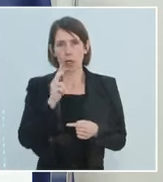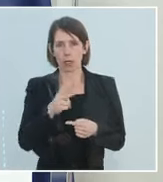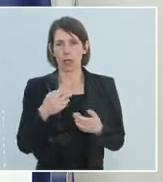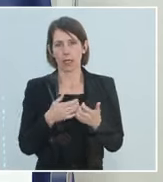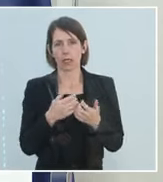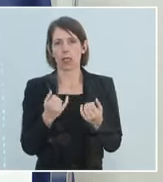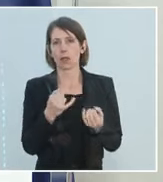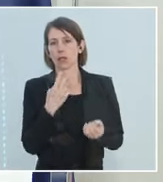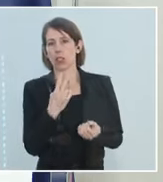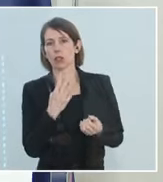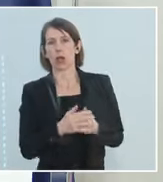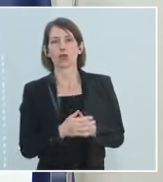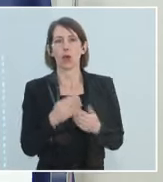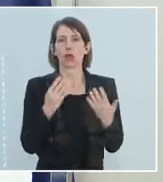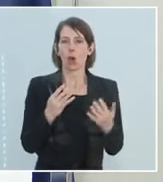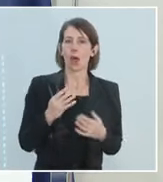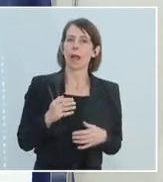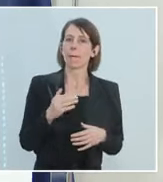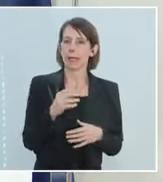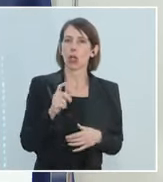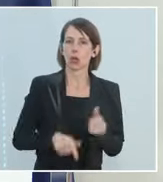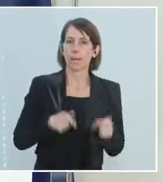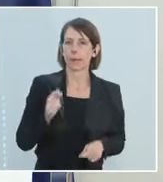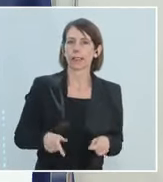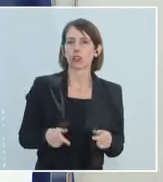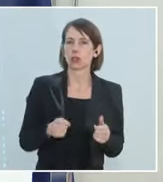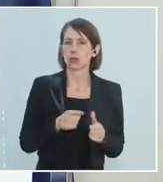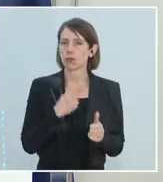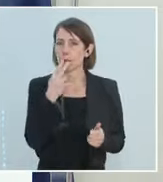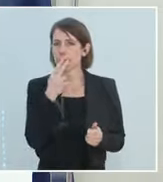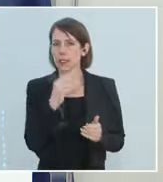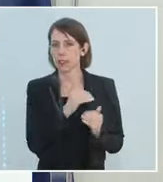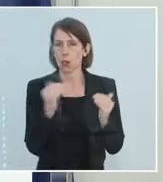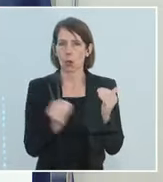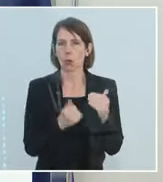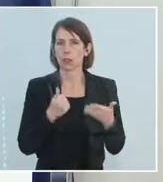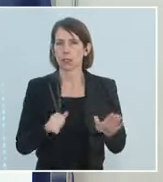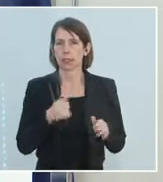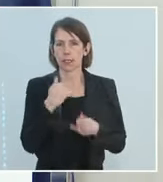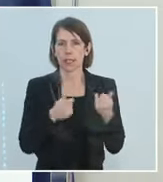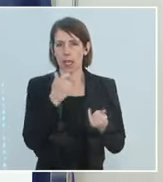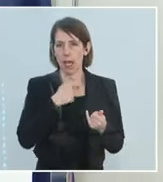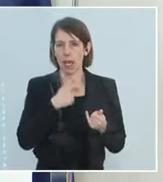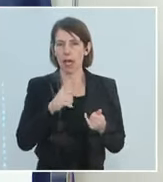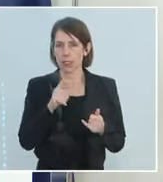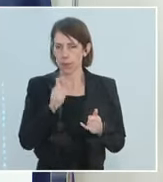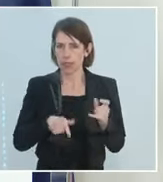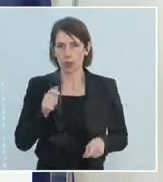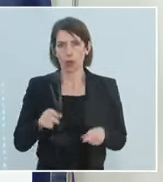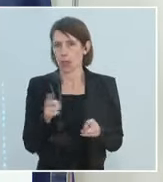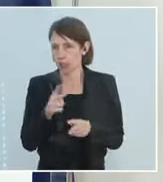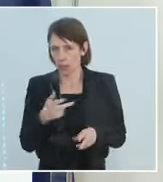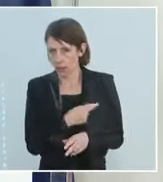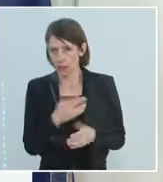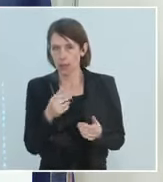in Österreich knapp neun Millionen Menschen, wenn man die unter 16-Jährigen abzieht, die nicht geimpft werden können, kommen wir auf 7